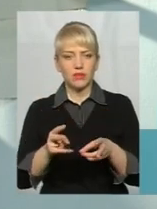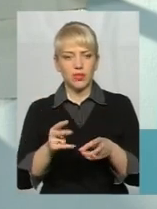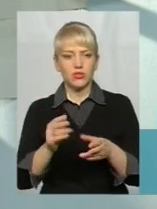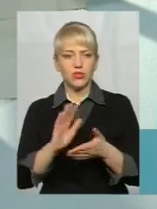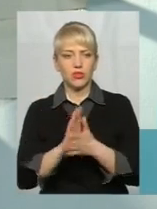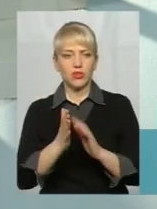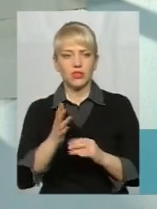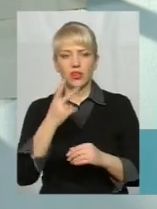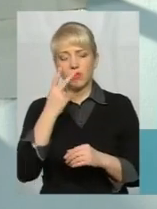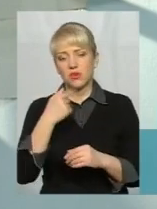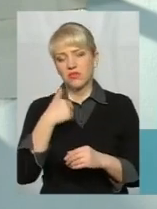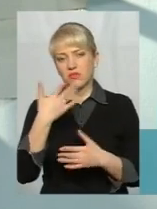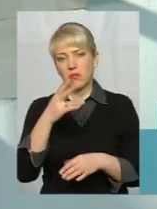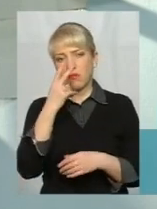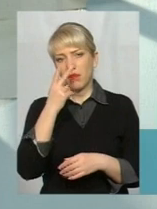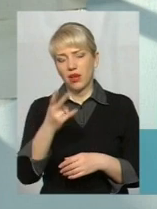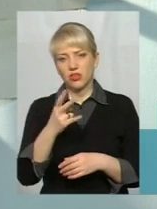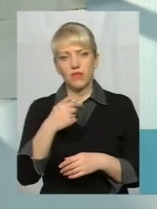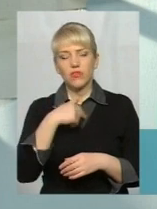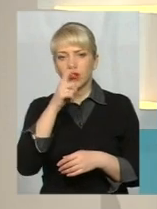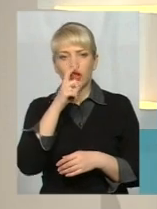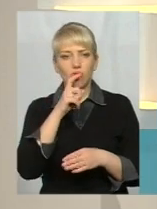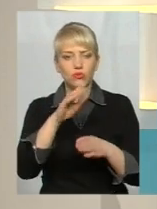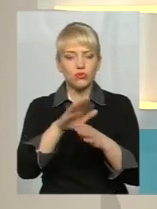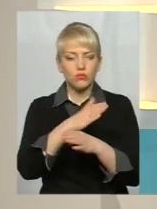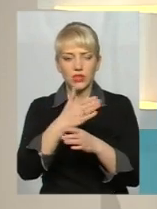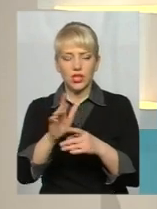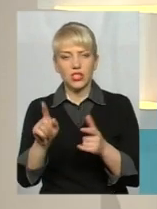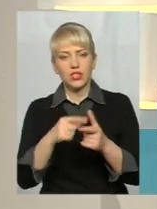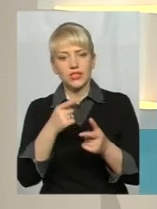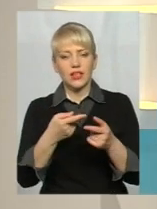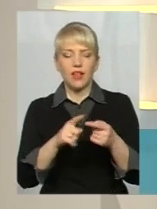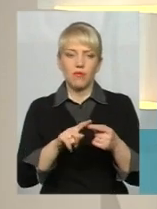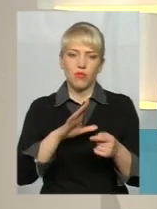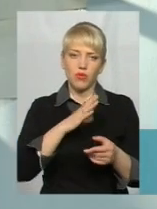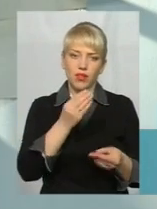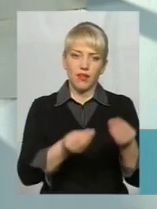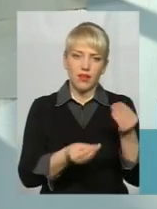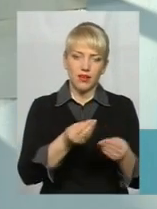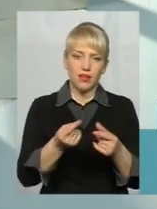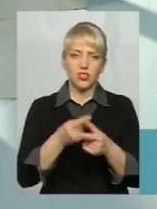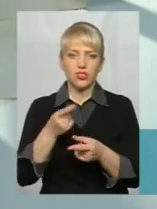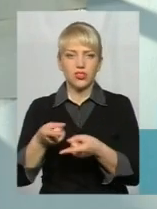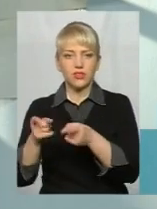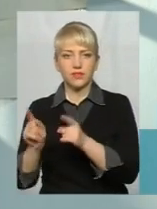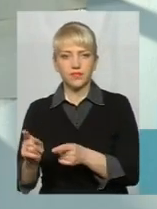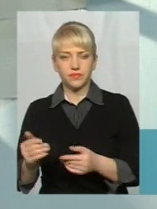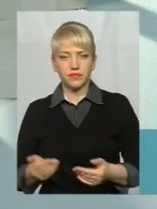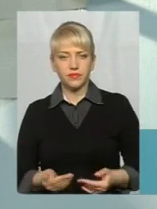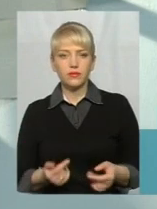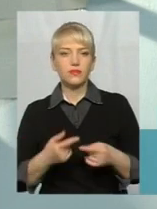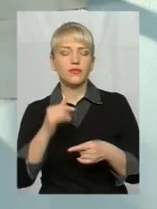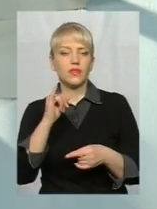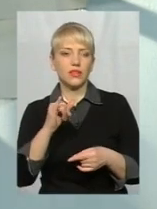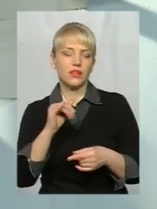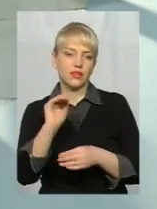я вже це бачила. Вона не фільтрує, де вона це бачила, чи в реальності справжній, чи в реальності віртуальній. Вона просто